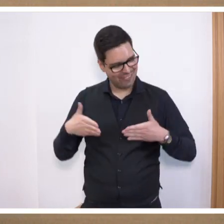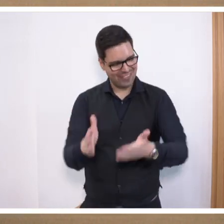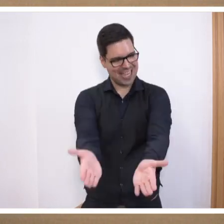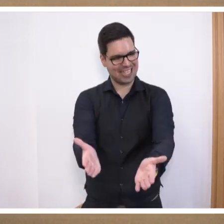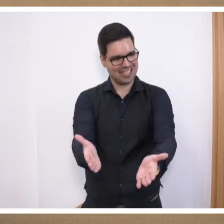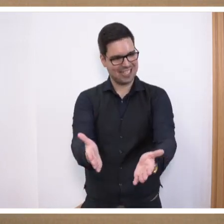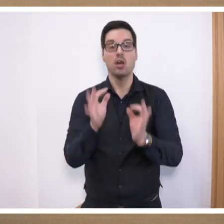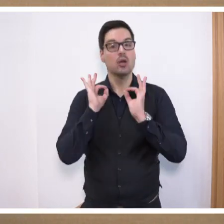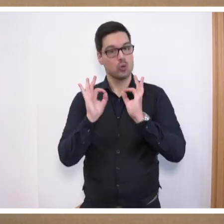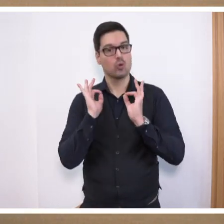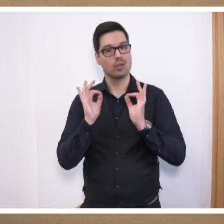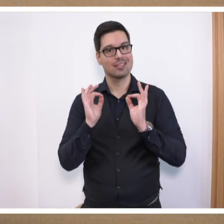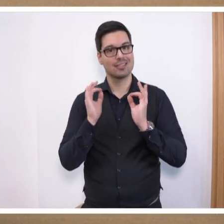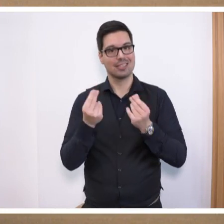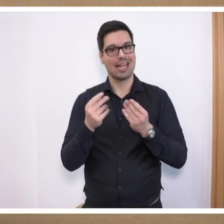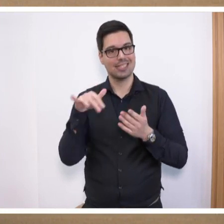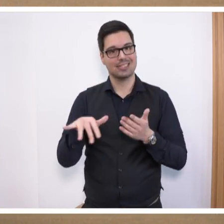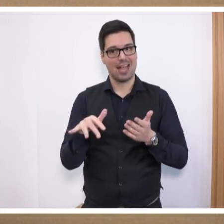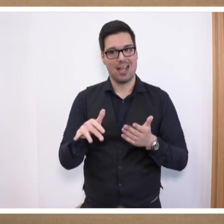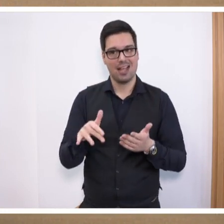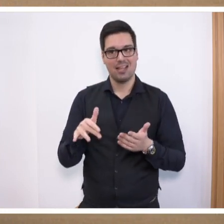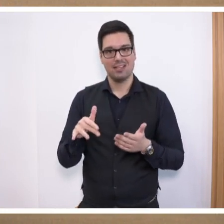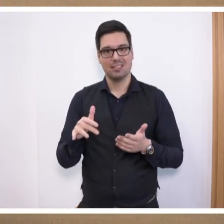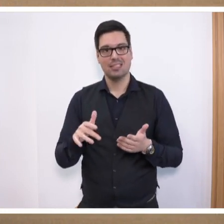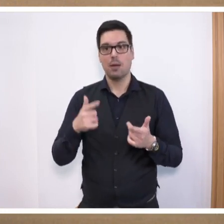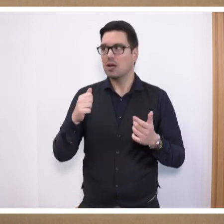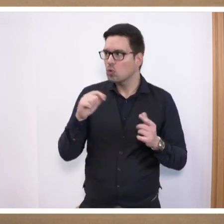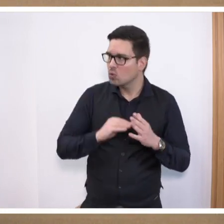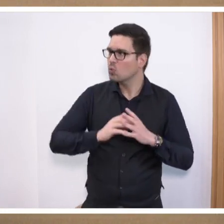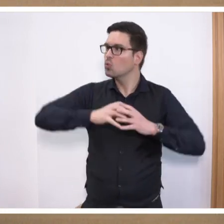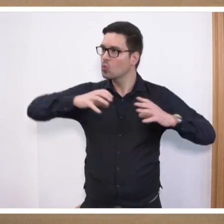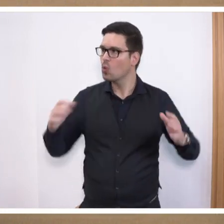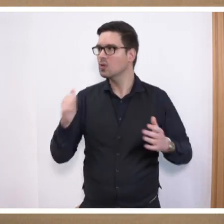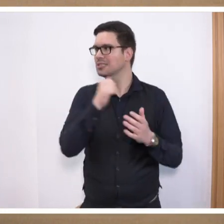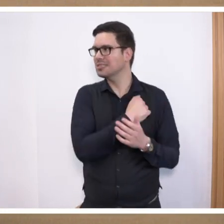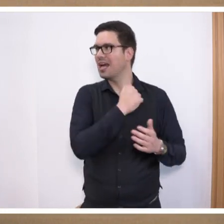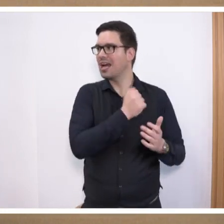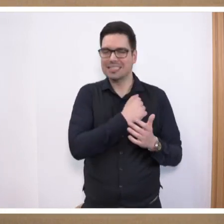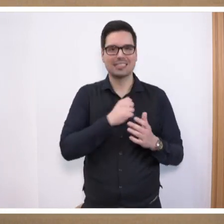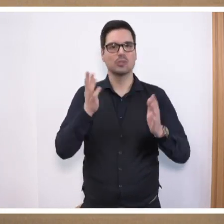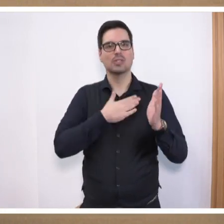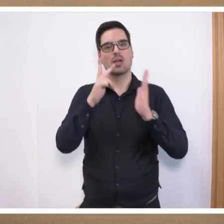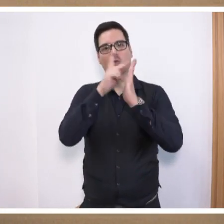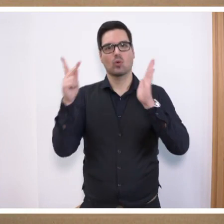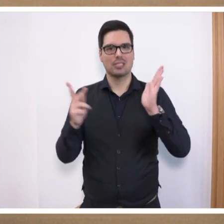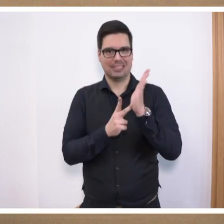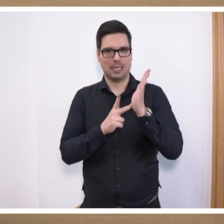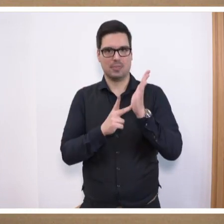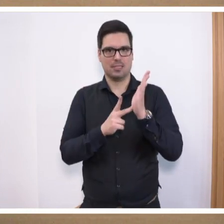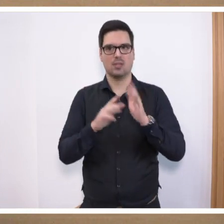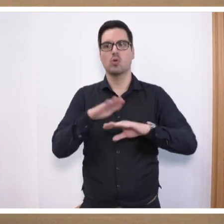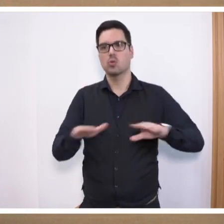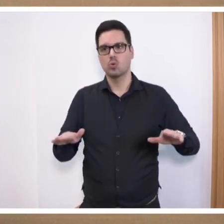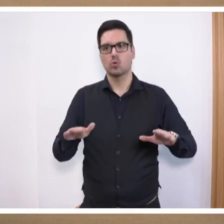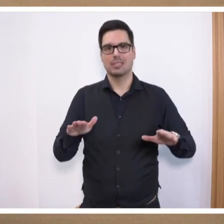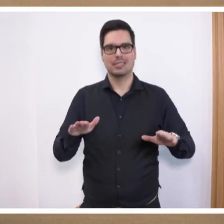Geld da ist. Aber es muss auch abfließen können. Und wir sind hier in großer Sorge. Ich erinnere an unser Konzept der Investitionsoffensive Grundschule.